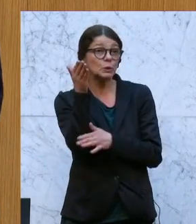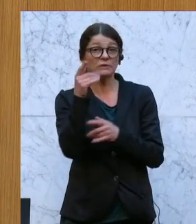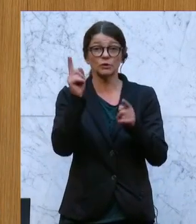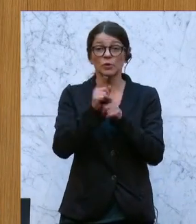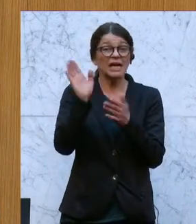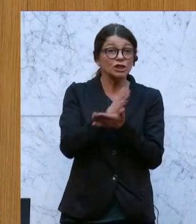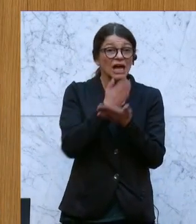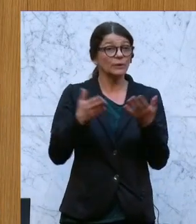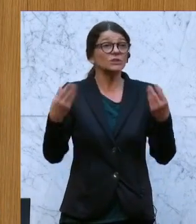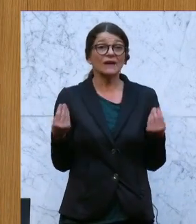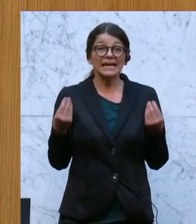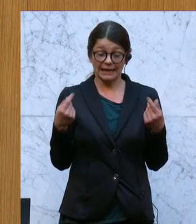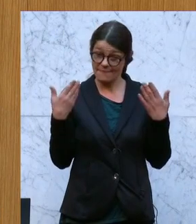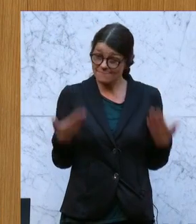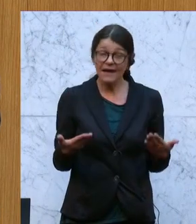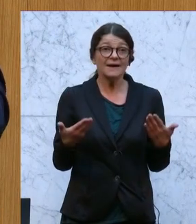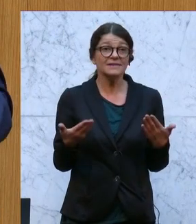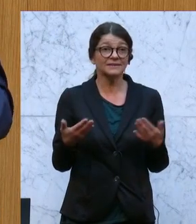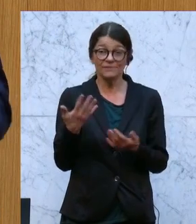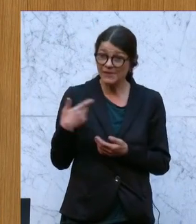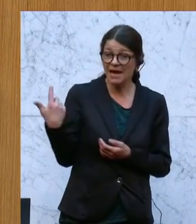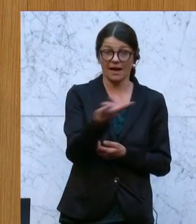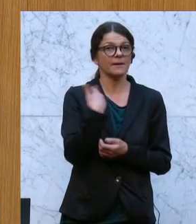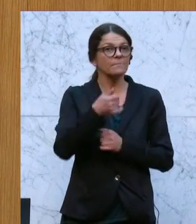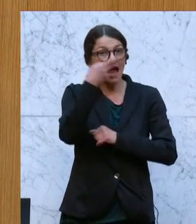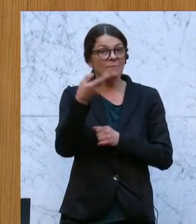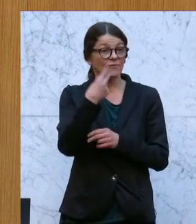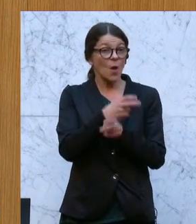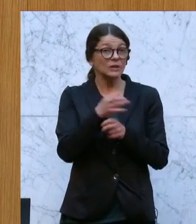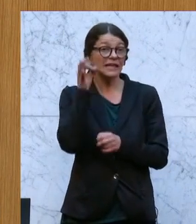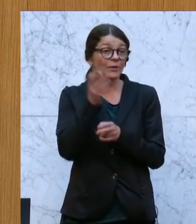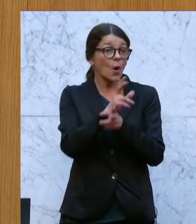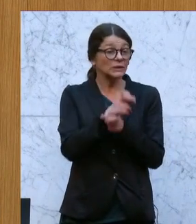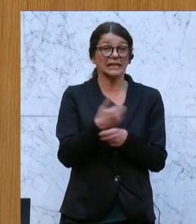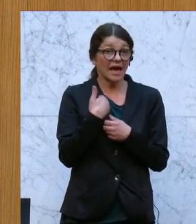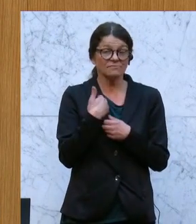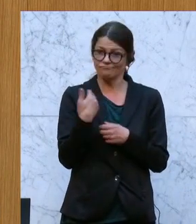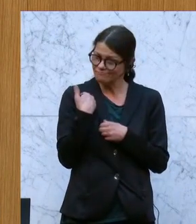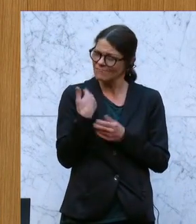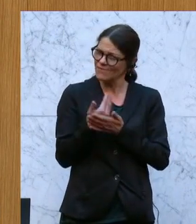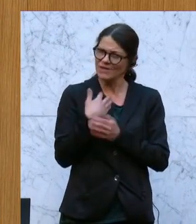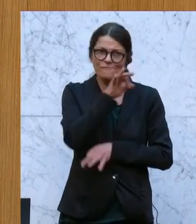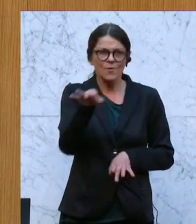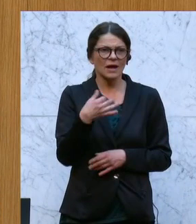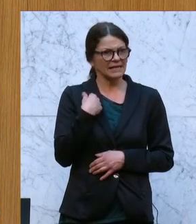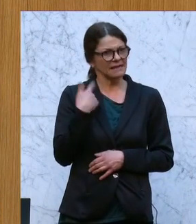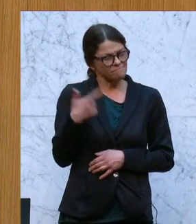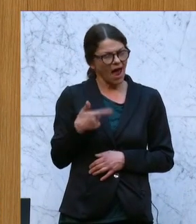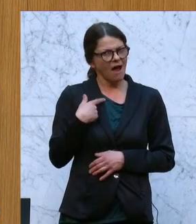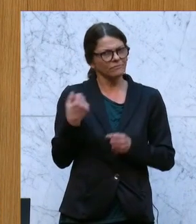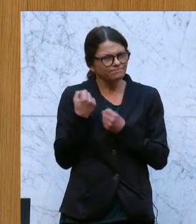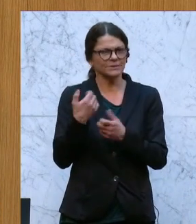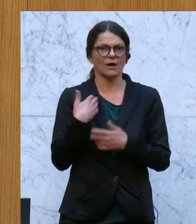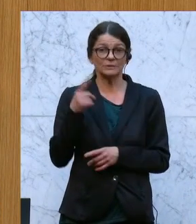Entscheidungsfähigkeit, das ist ja etwas, wofür wir alle im Namen der Österreicherinnen und Österreicher eintreten dürfen und